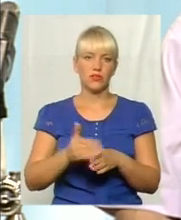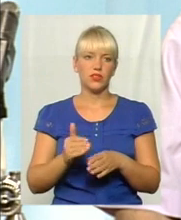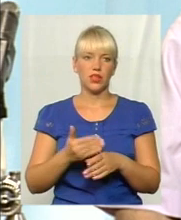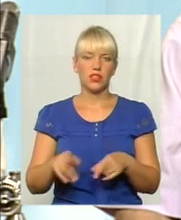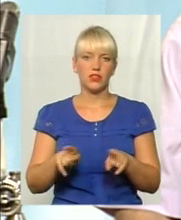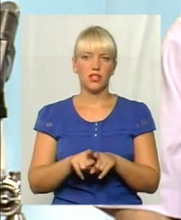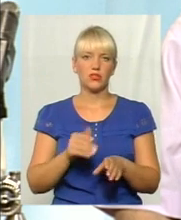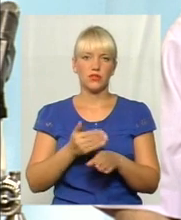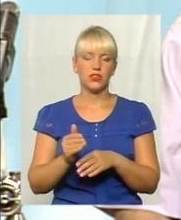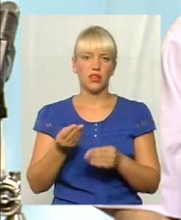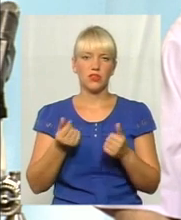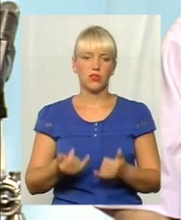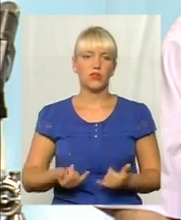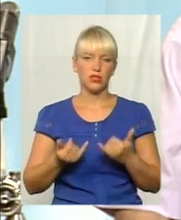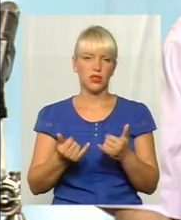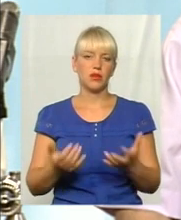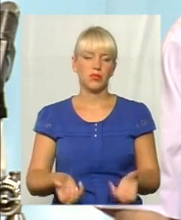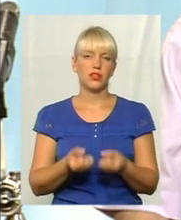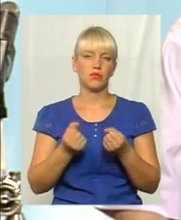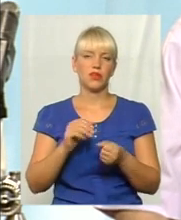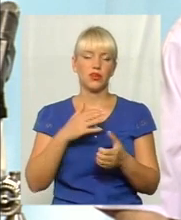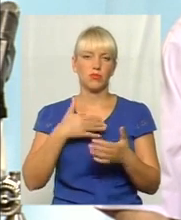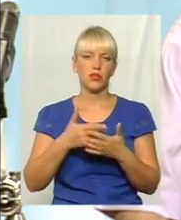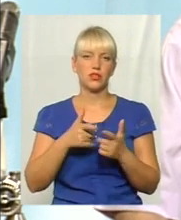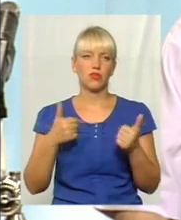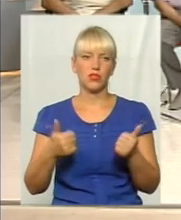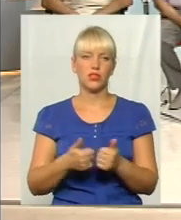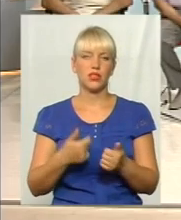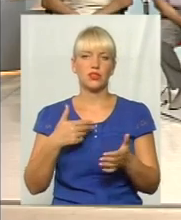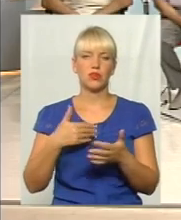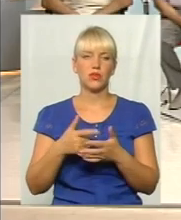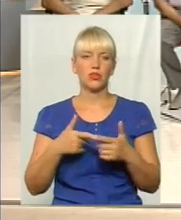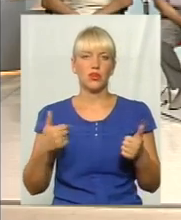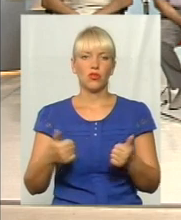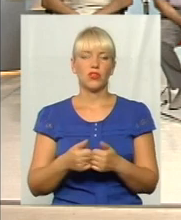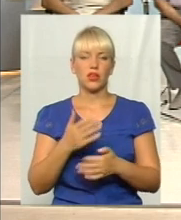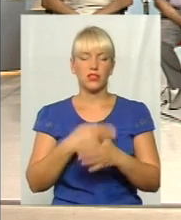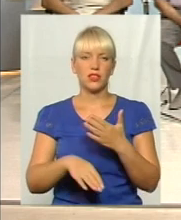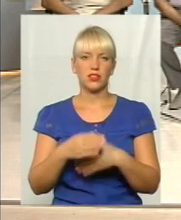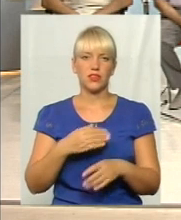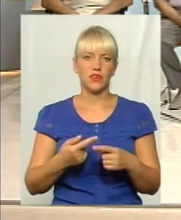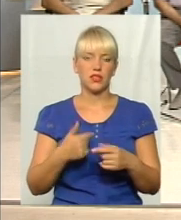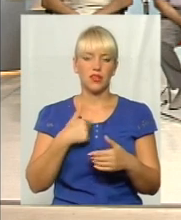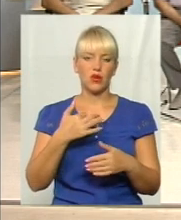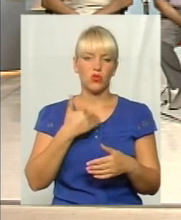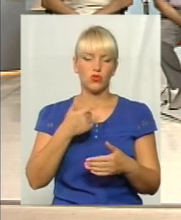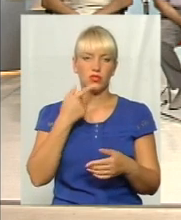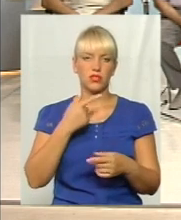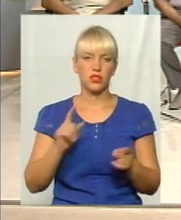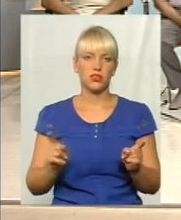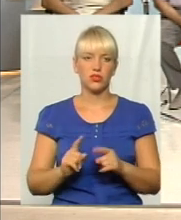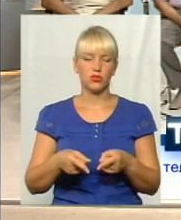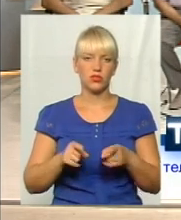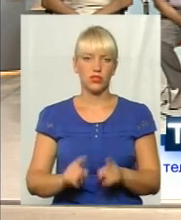також відділяються гроші для підтримки громадських організацій, зокрема, громадських організацій інвалідів. Я хочу зазначити, що